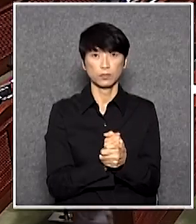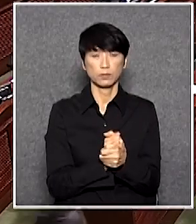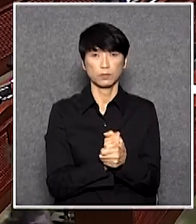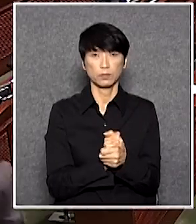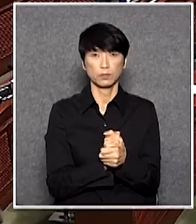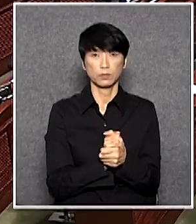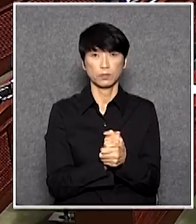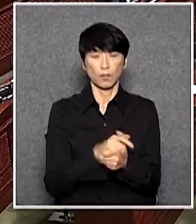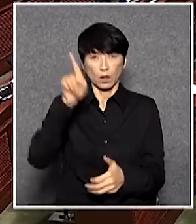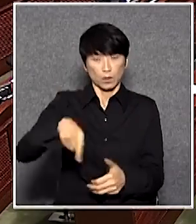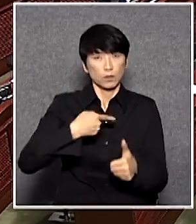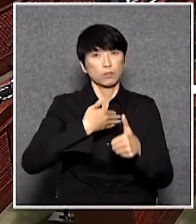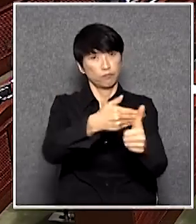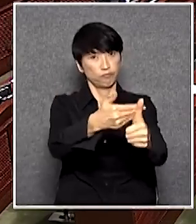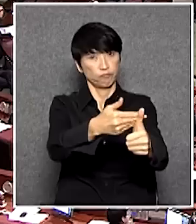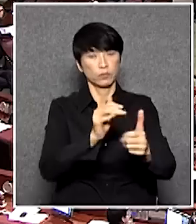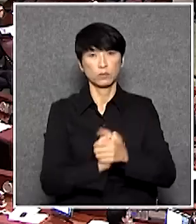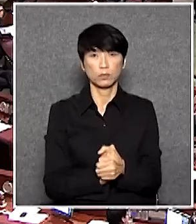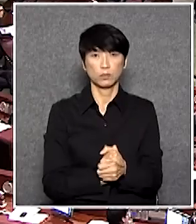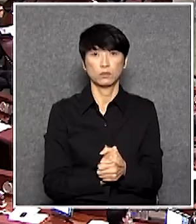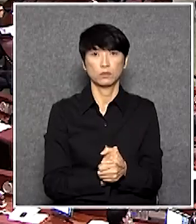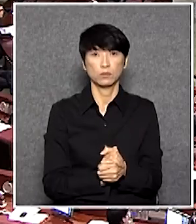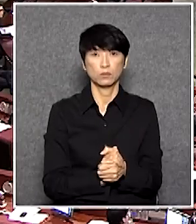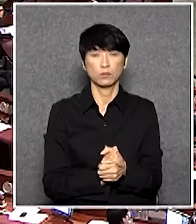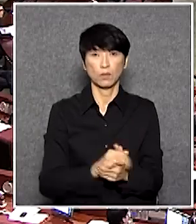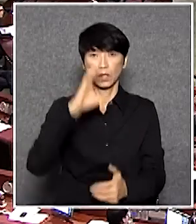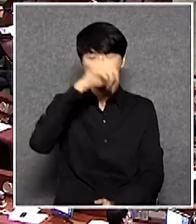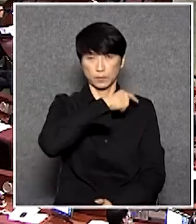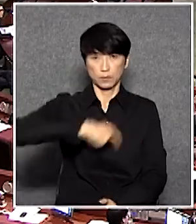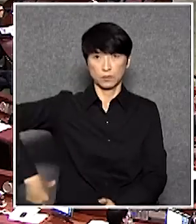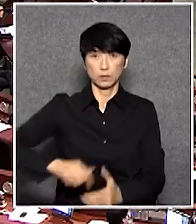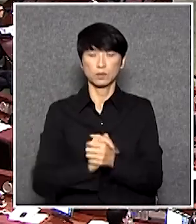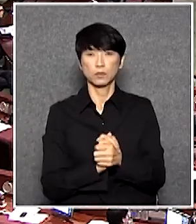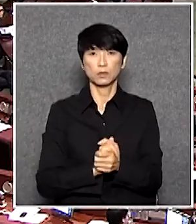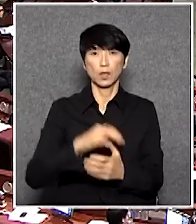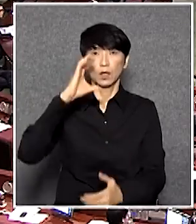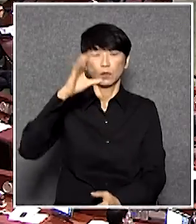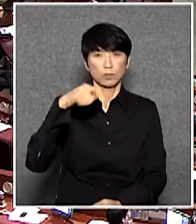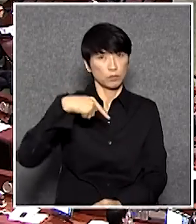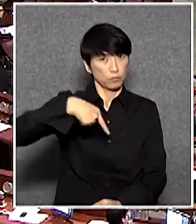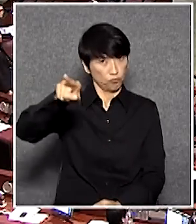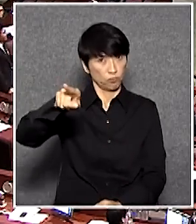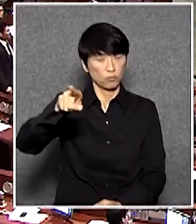立即離開會議廳陳偉業議員陳志全議員立即離開